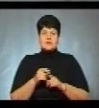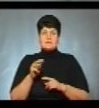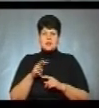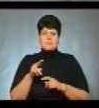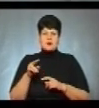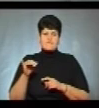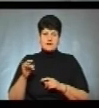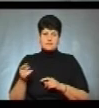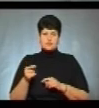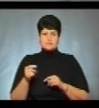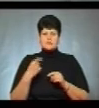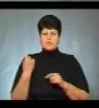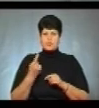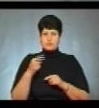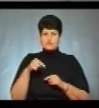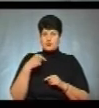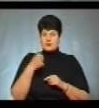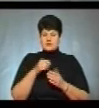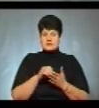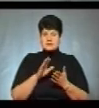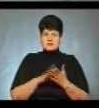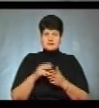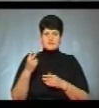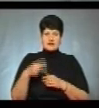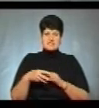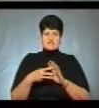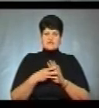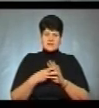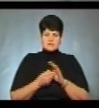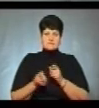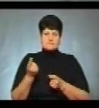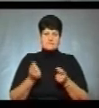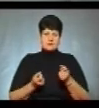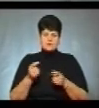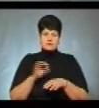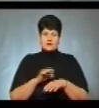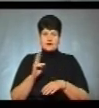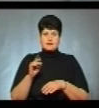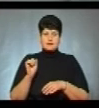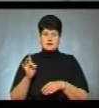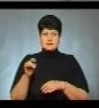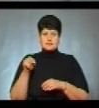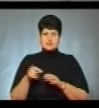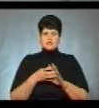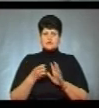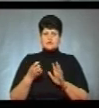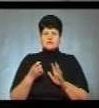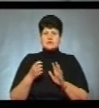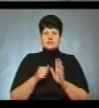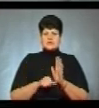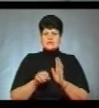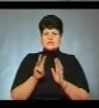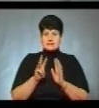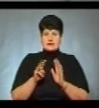Павєлєвої, у Тернопільській області цього року зареєстрували 28 спалахів захворювання на кір. 1963 особи